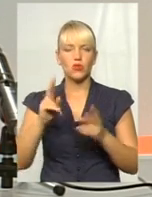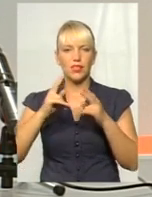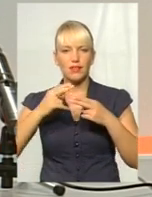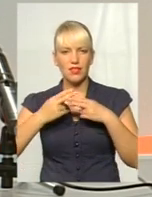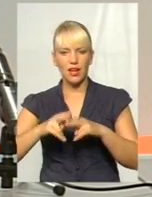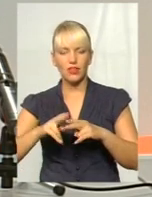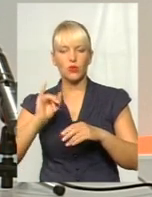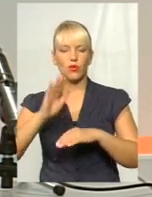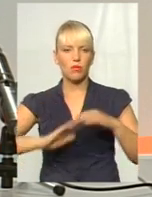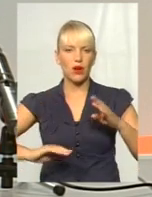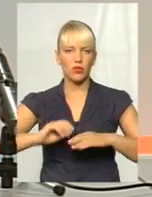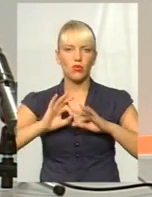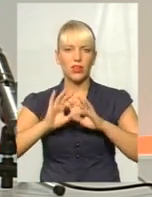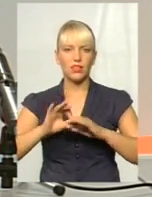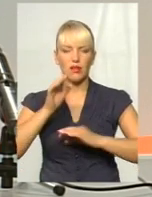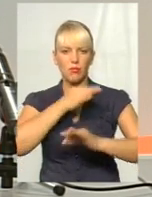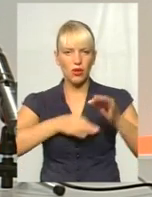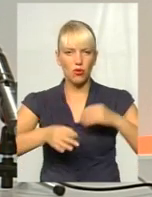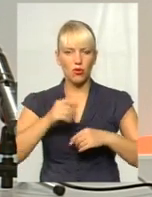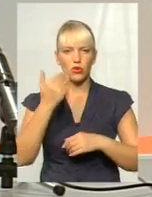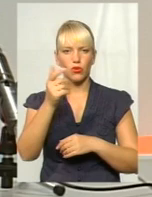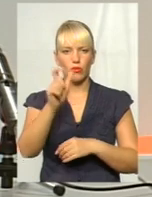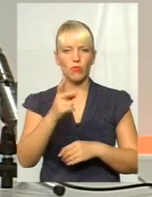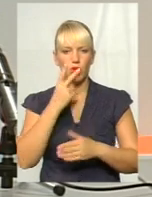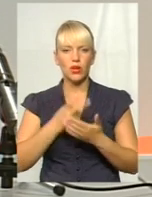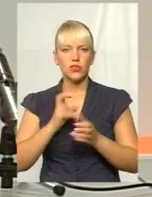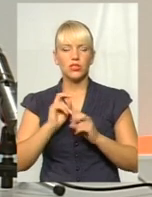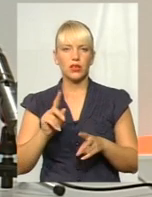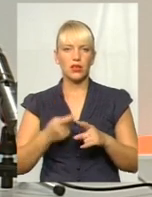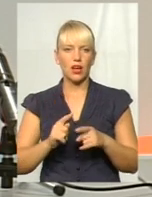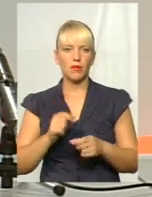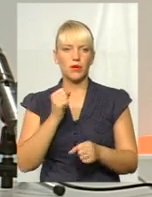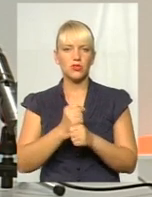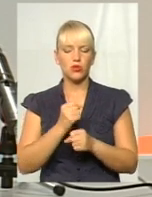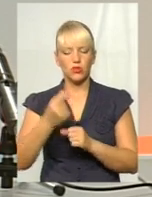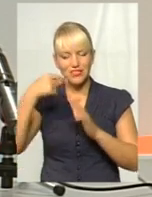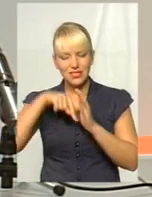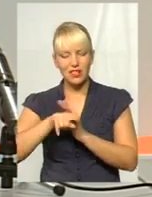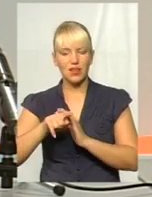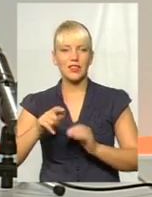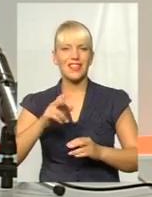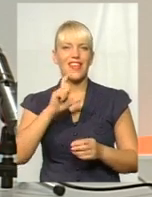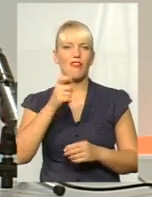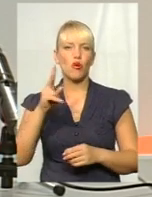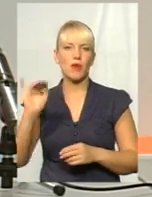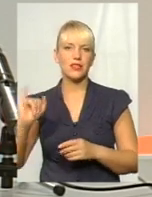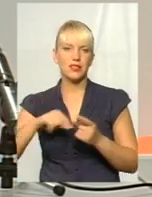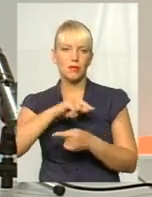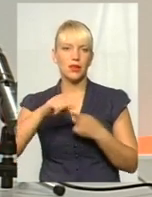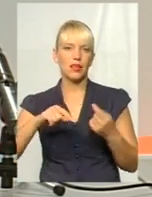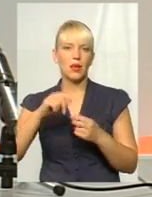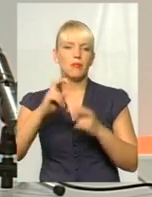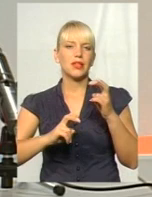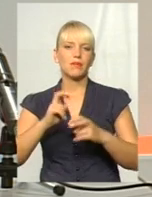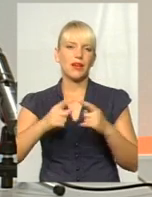ведення переговорів. Йому покажуть всередині, як працює європейське підприємство. Він зможе відвідати ті підприємства,